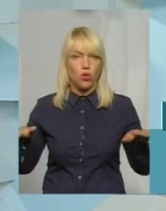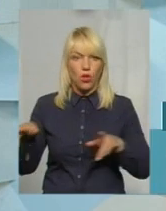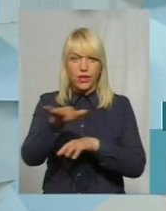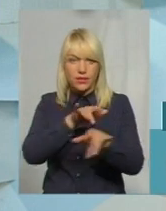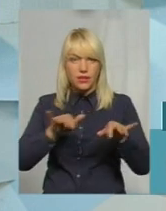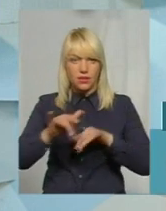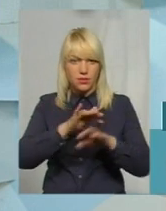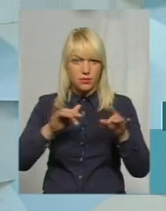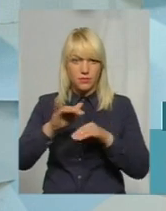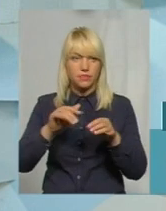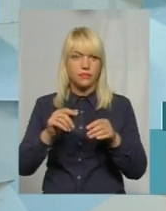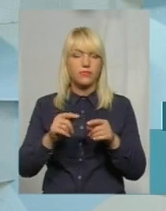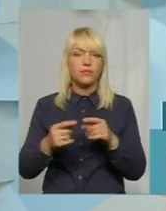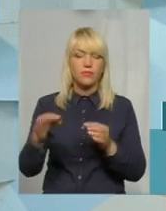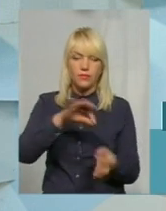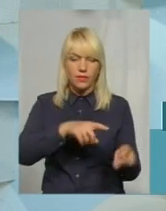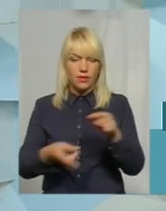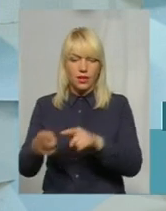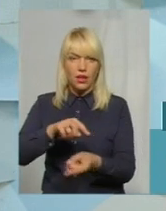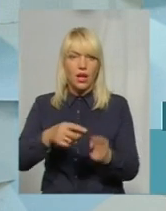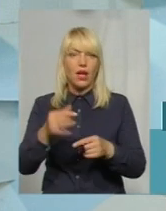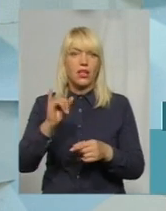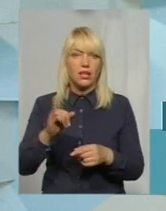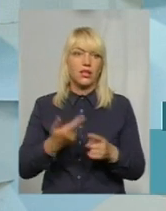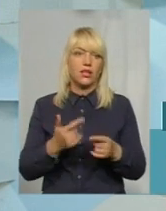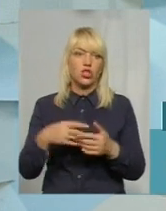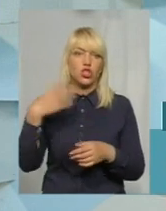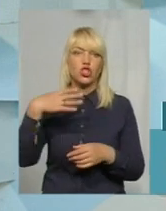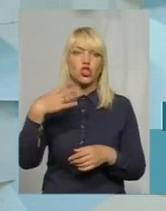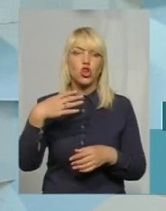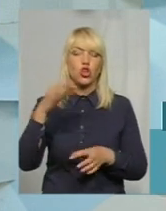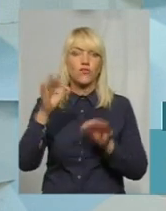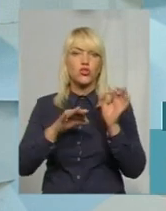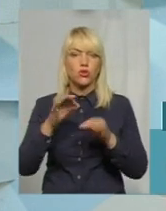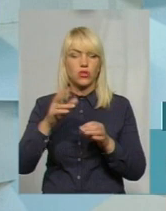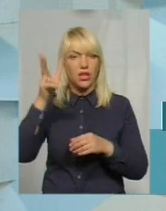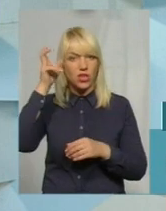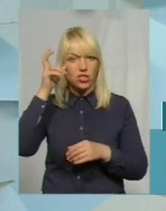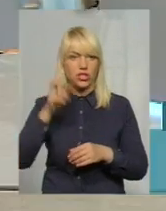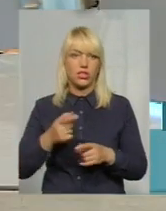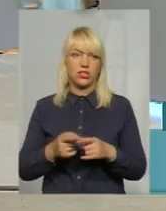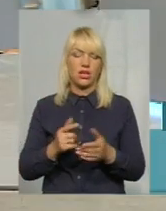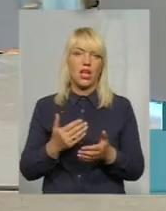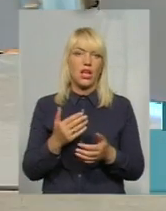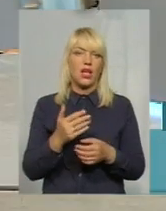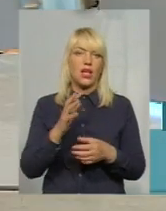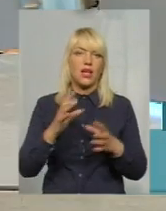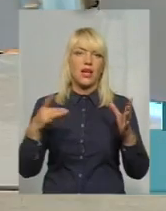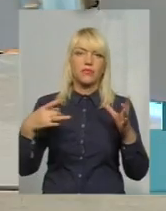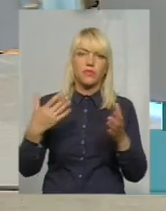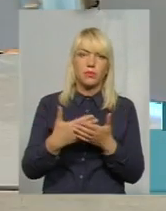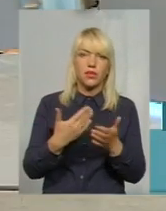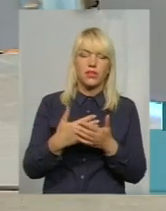-30% ріпаку 40% десь гірчиця, баштанні культури десь відсотків 70%,